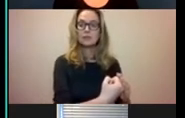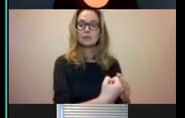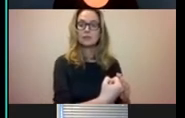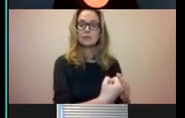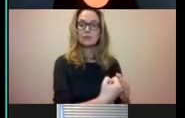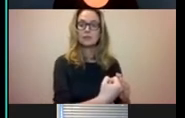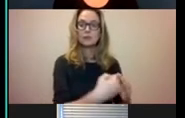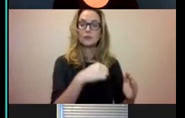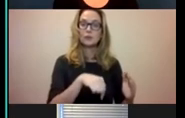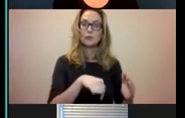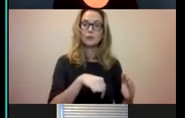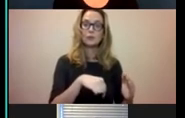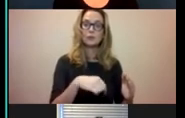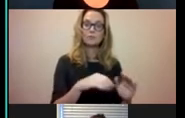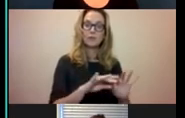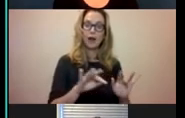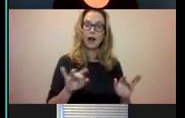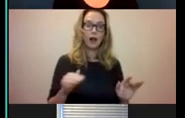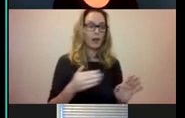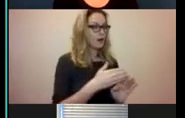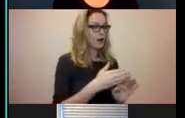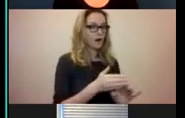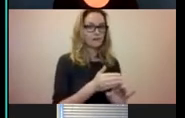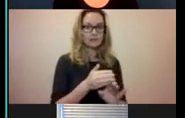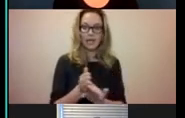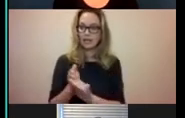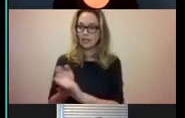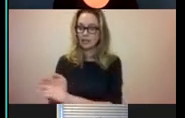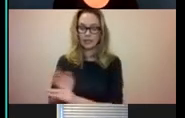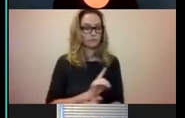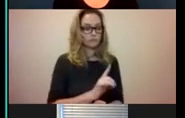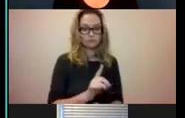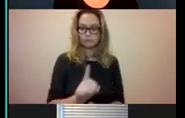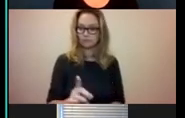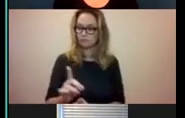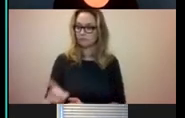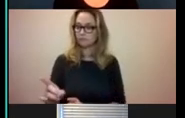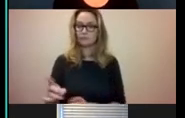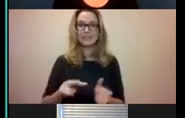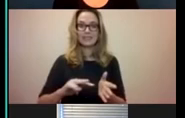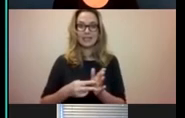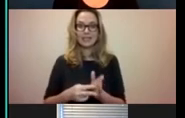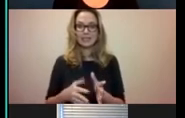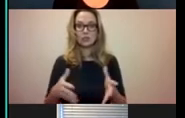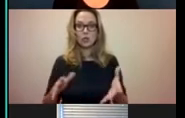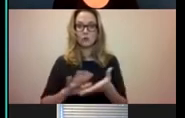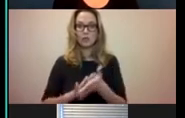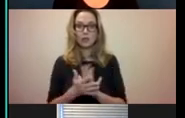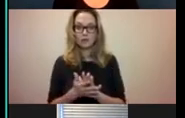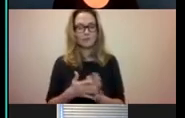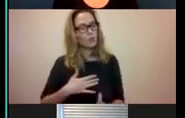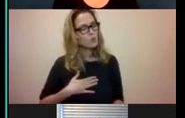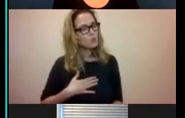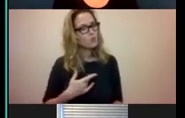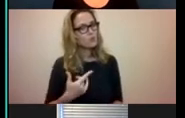alle afdelingen hier, heb ik wel doorlopen. Technische groothandel. Ik heb het ontzettend naar mijn zin.